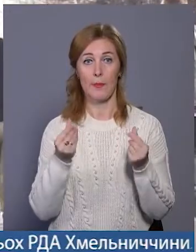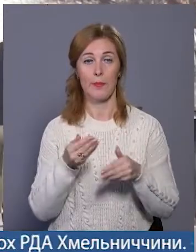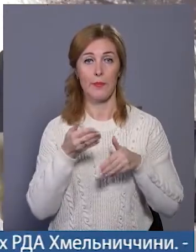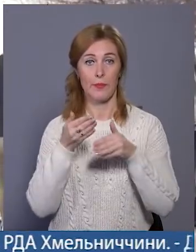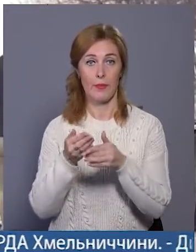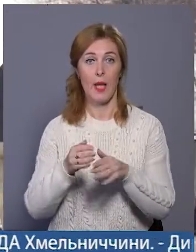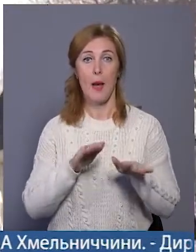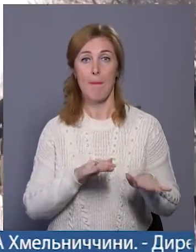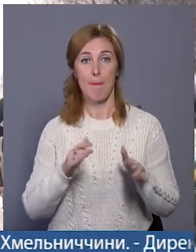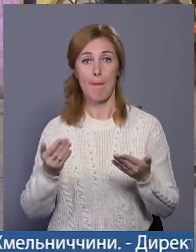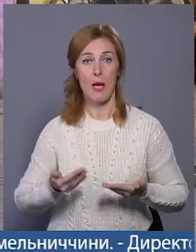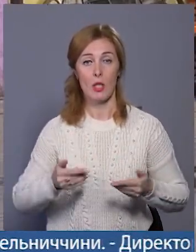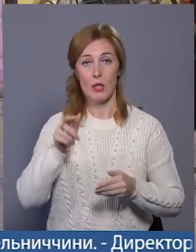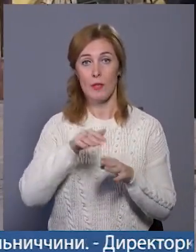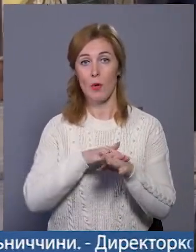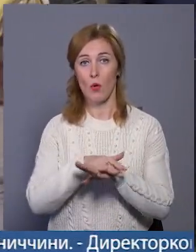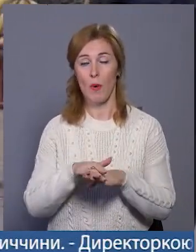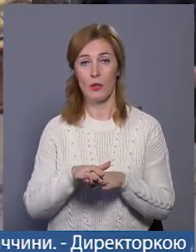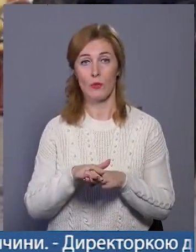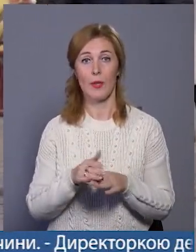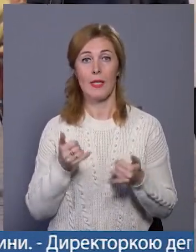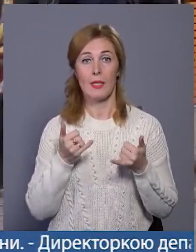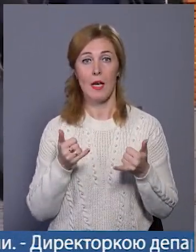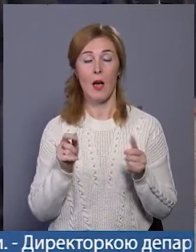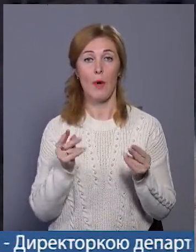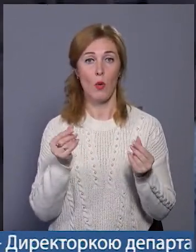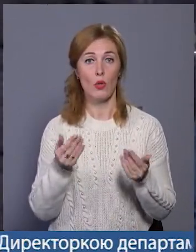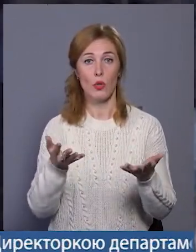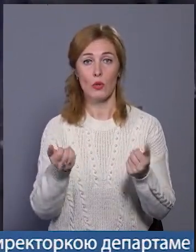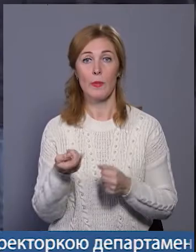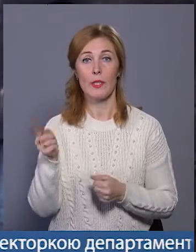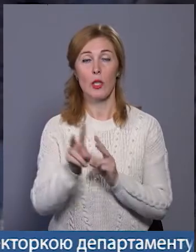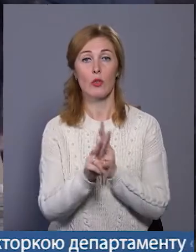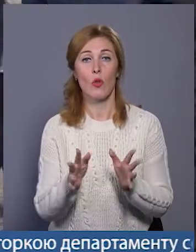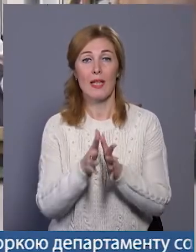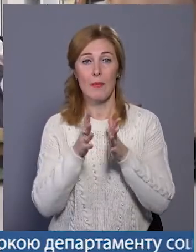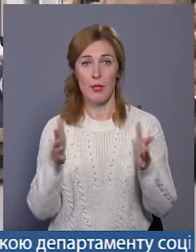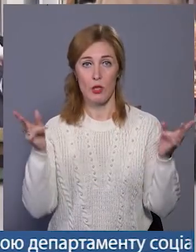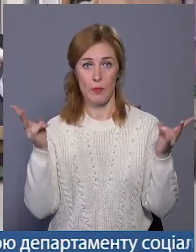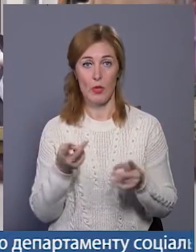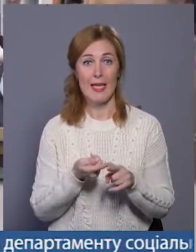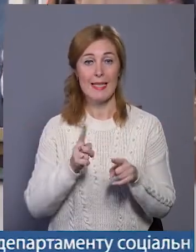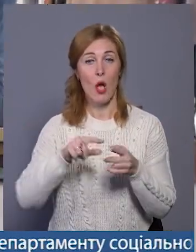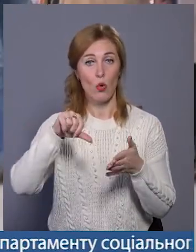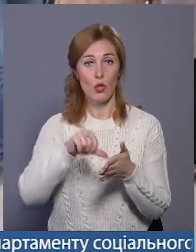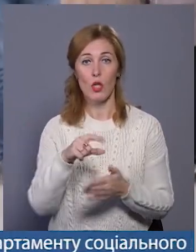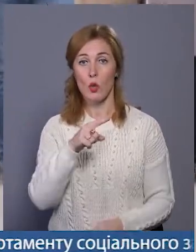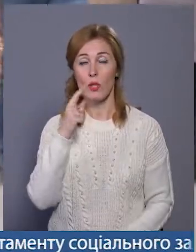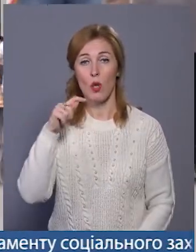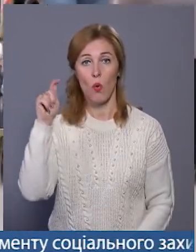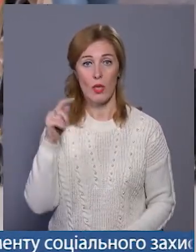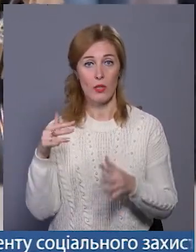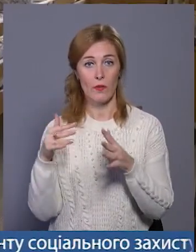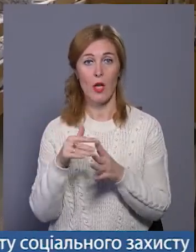мешканцям громади. Наразі систему вдосконалюють, аби кошти отримували саме ті, хто їх найбільше потребує. Це учасники російсько-української